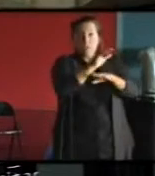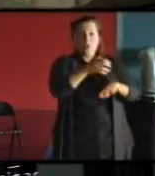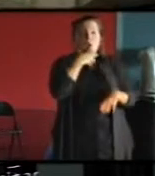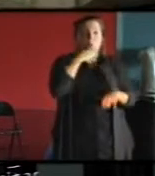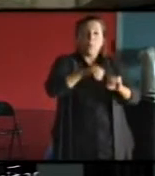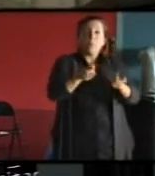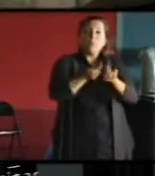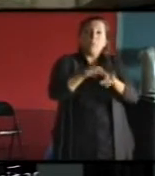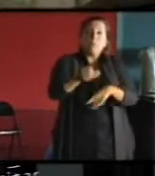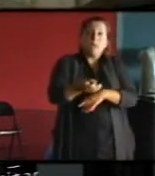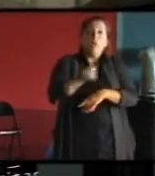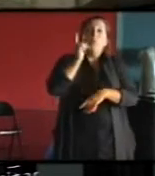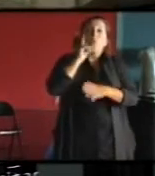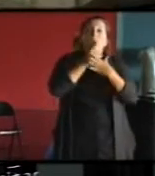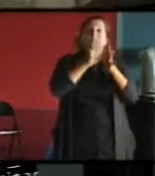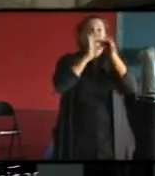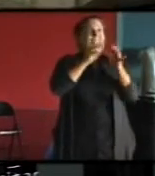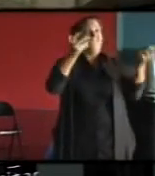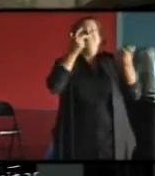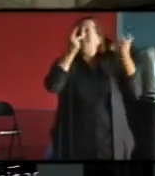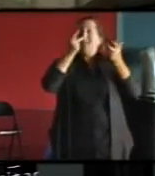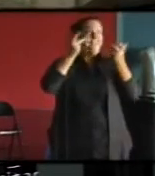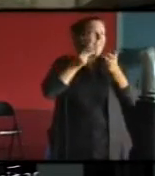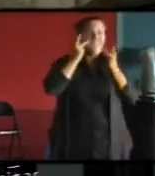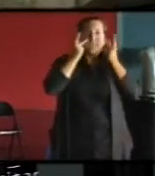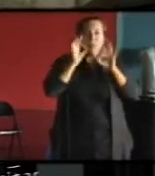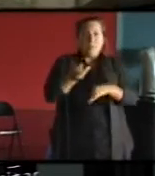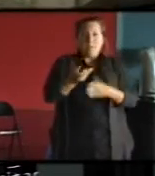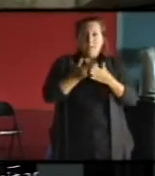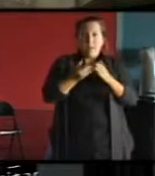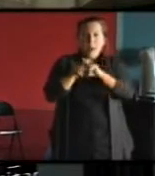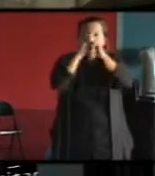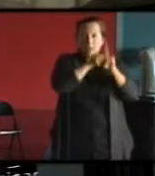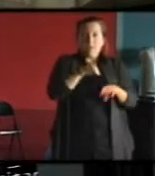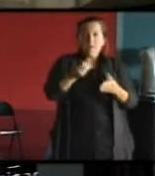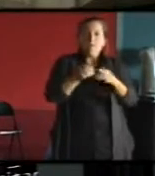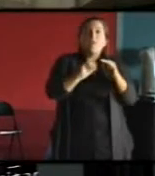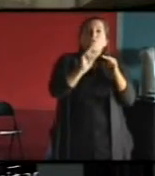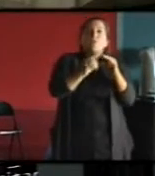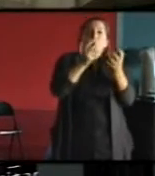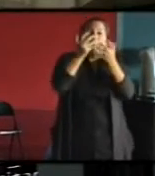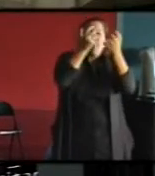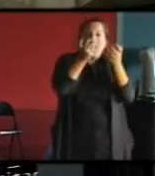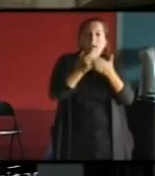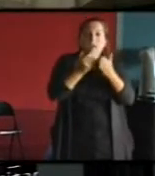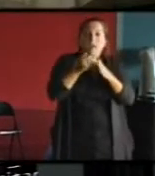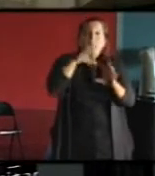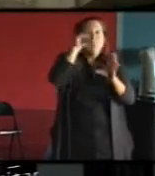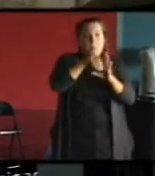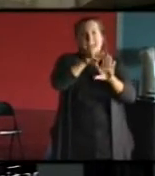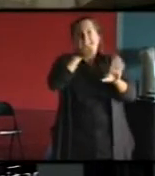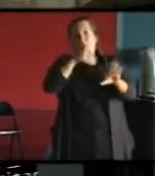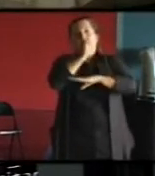garder l'homogénéité des façades on finit par carrosser l'ensemble des éléments d'architecture y compris ceux qui sont